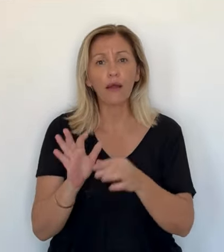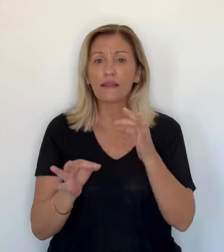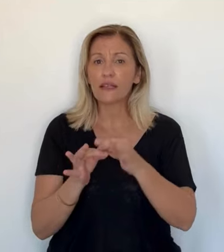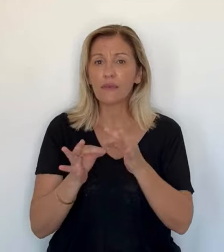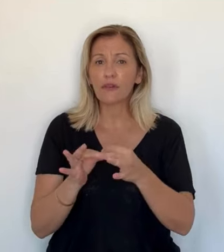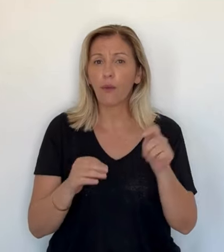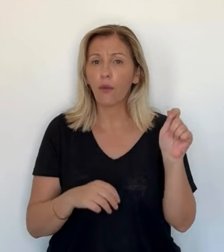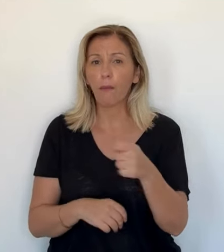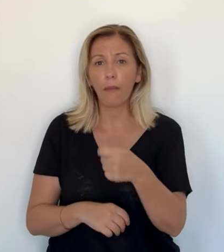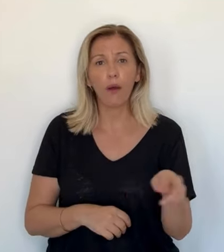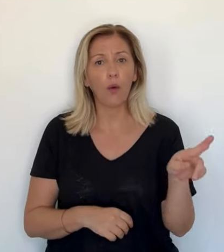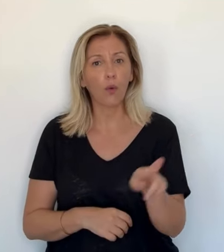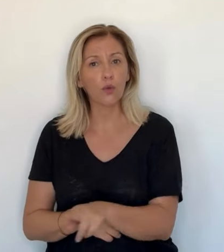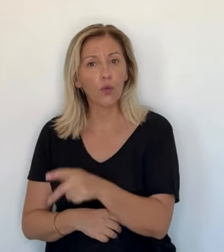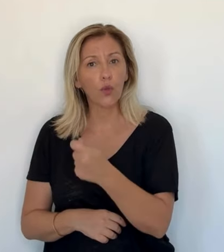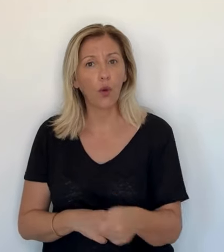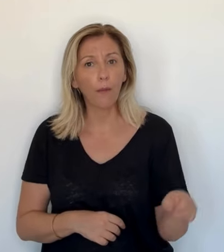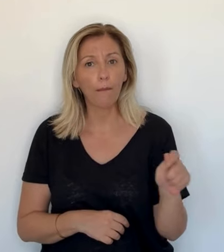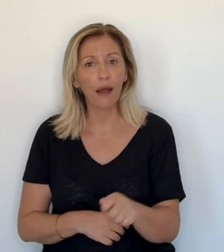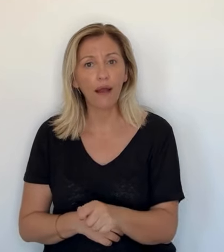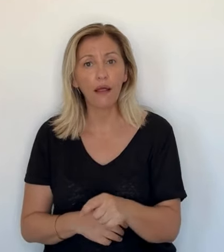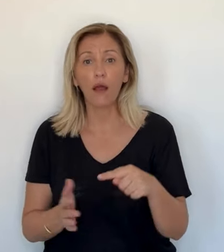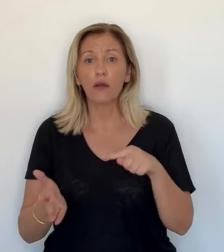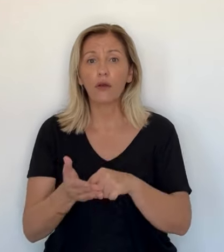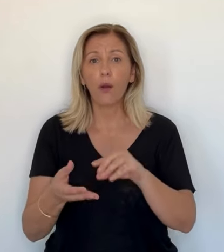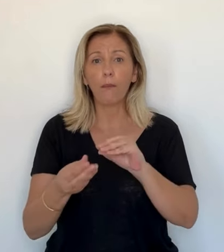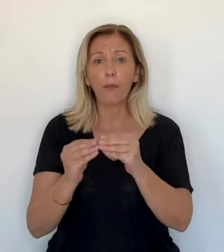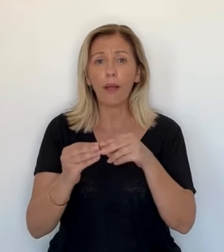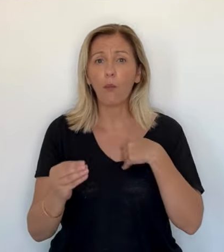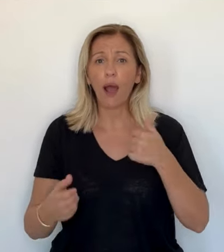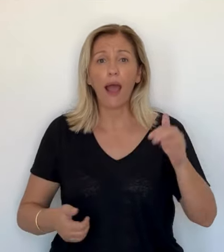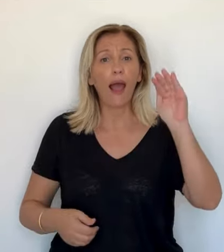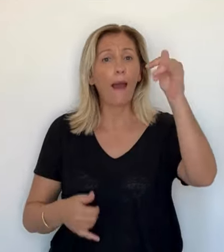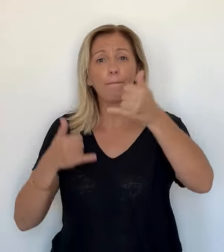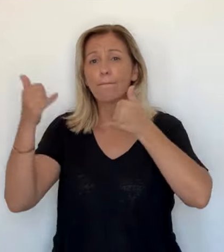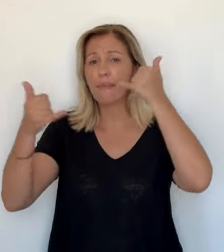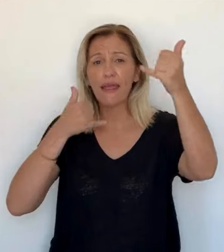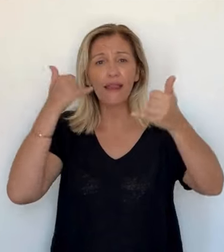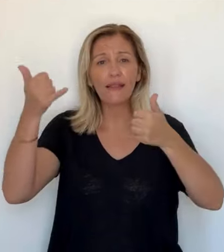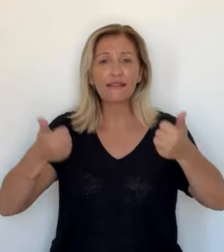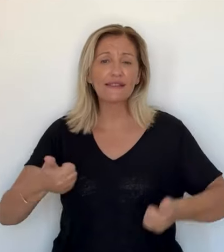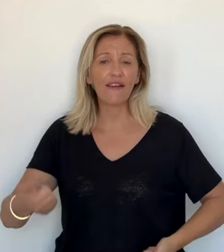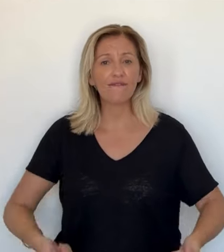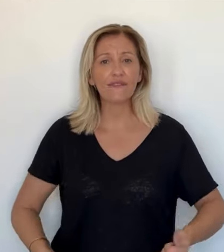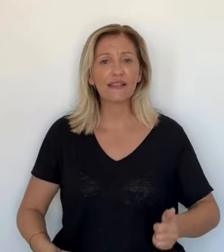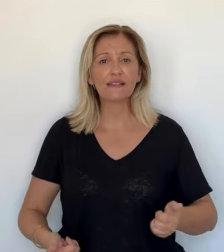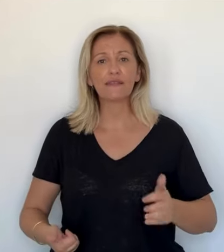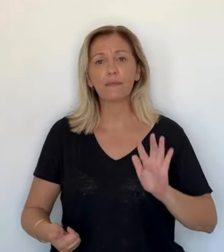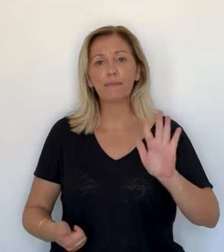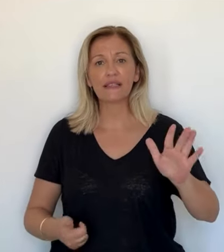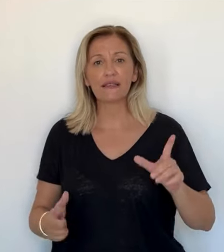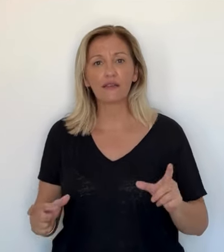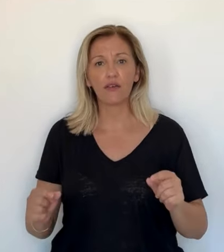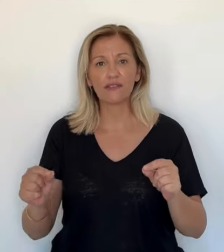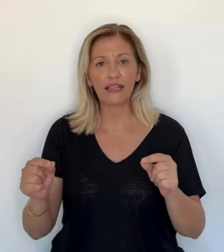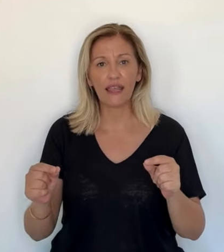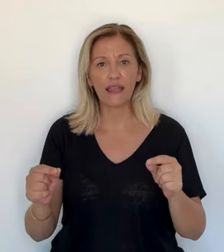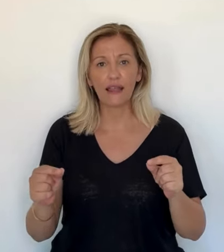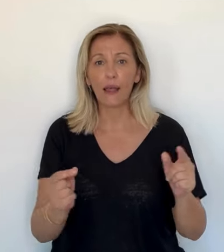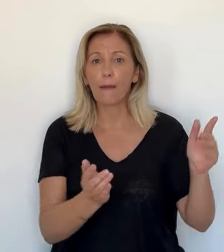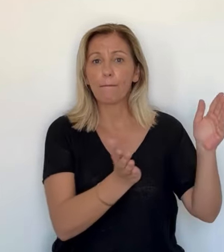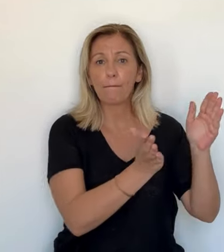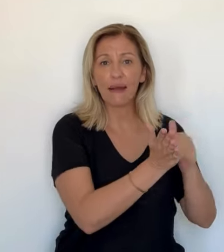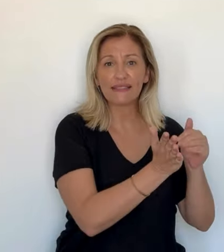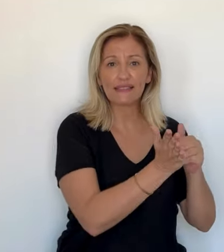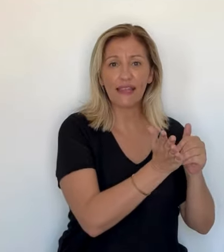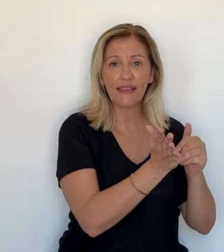En septembre, tout devrait être rentré dans l'ordre. On a pu, dès lors qu'on s'est retrouvés dans cette